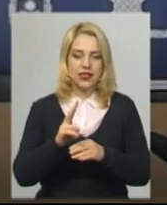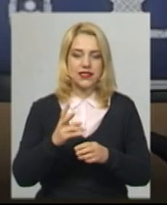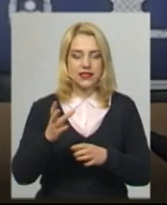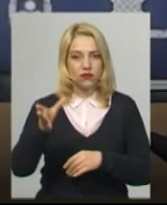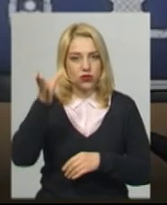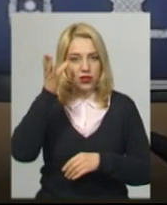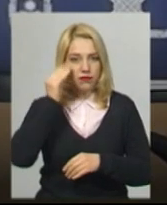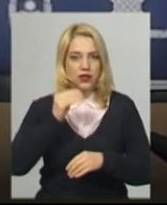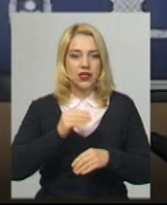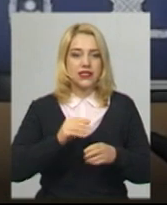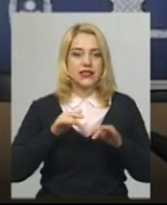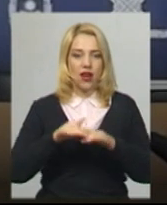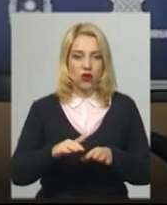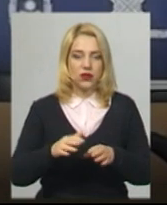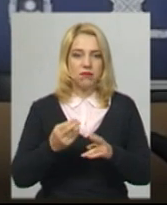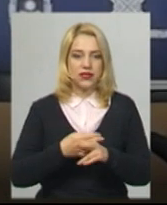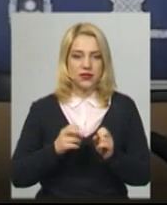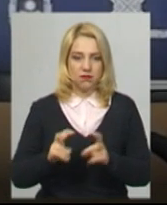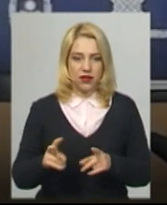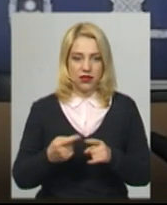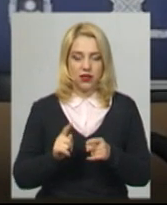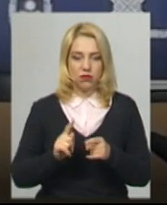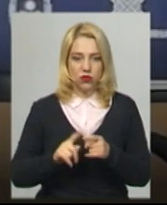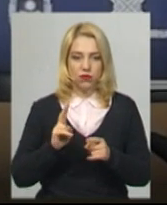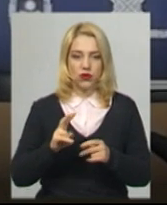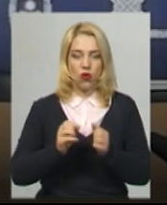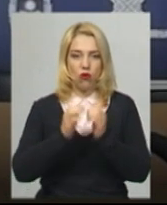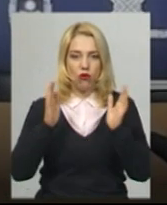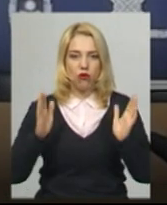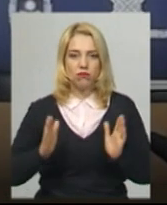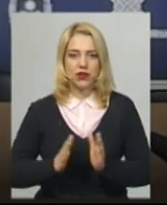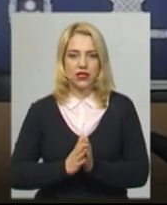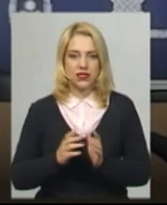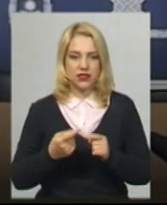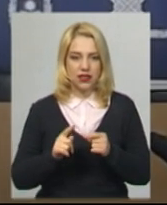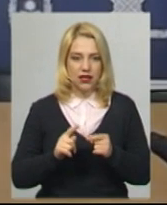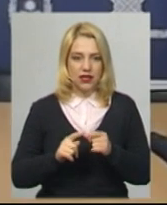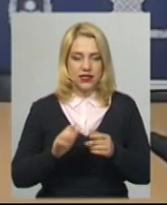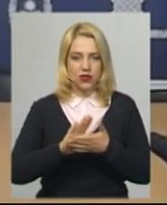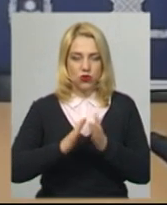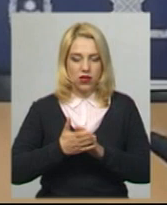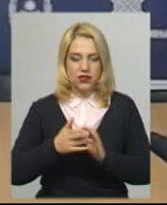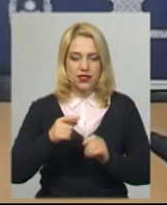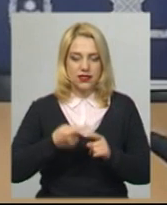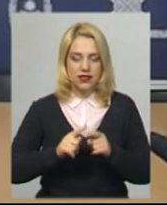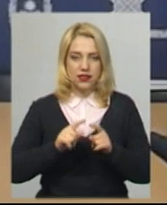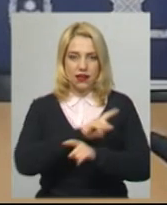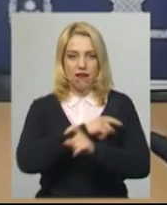рішень, необхідних для проведення комплексного вирішення ситуації по лікарні. Це, зокрема,